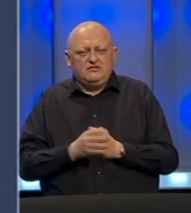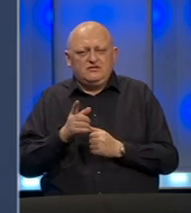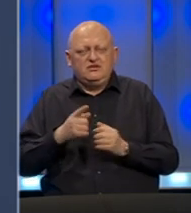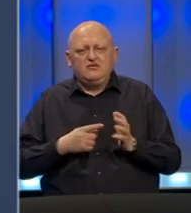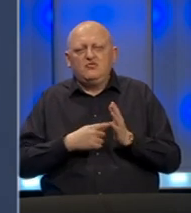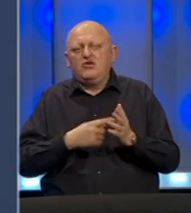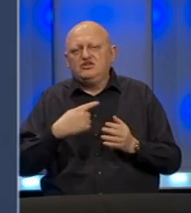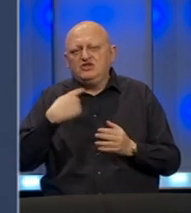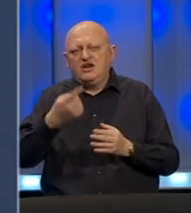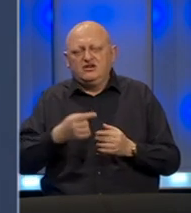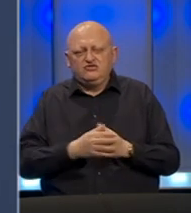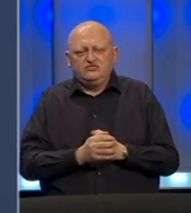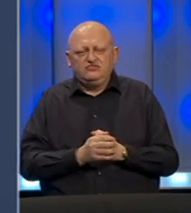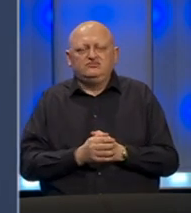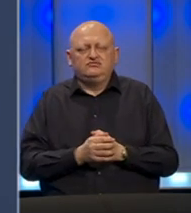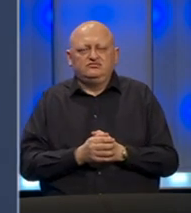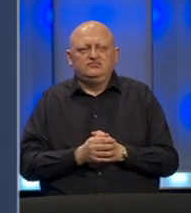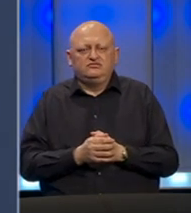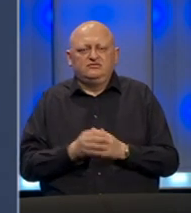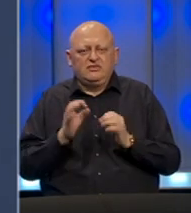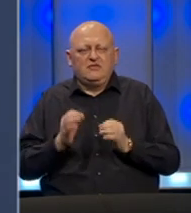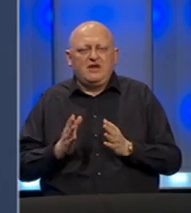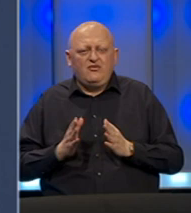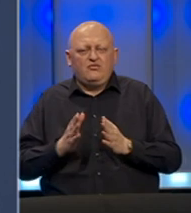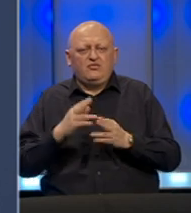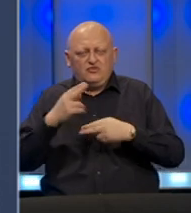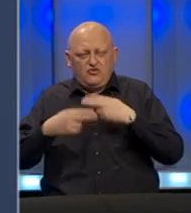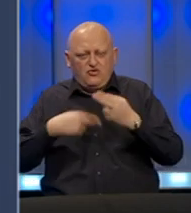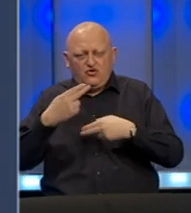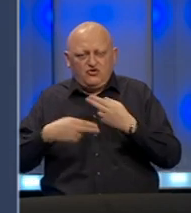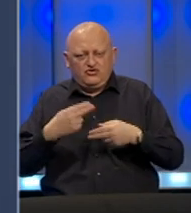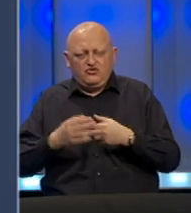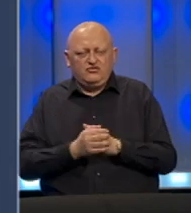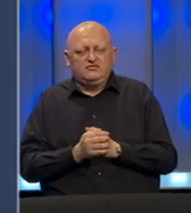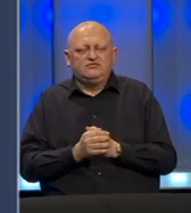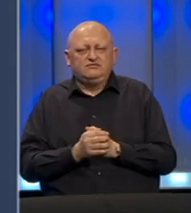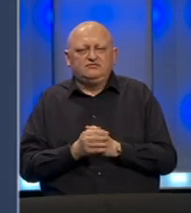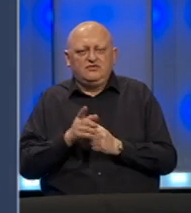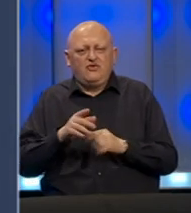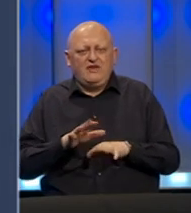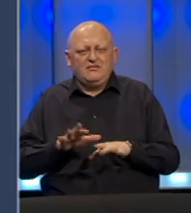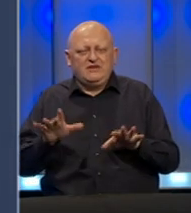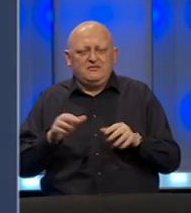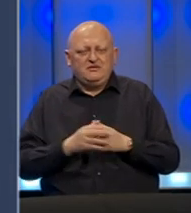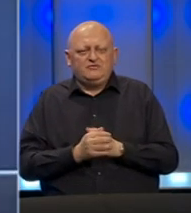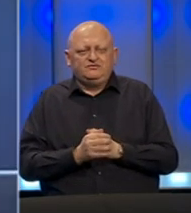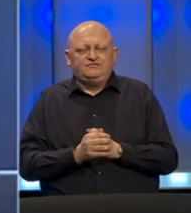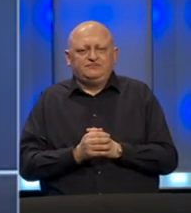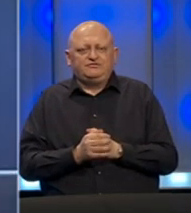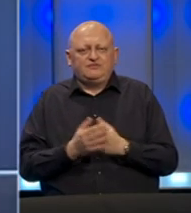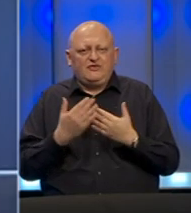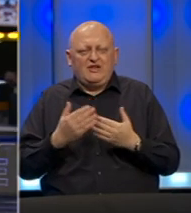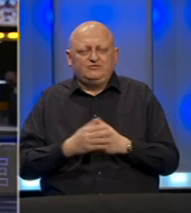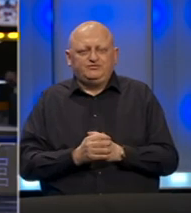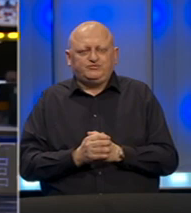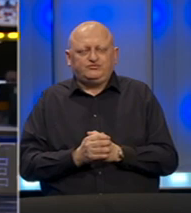pokazatelji govore da smo na pravom putu u kontroli ove epidemije. Hvala ljepo.